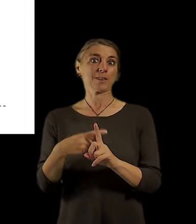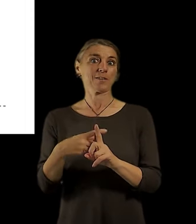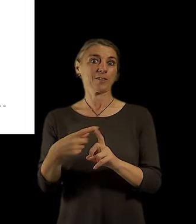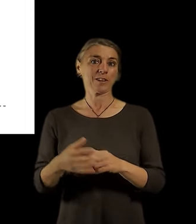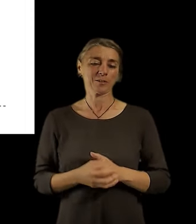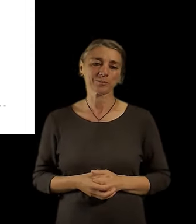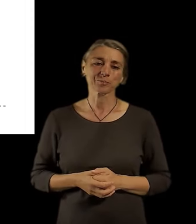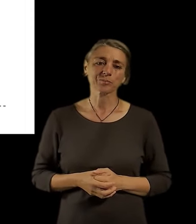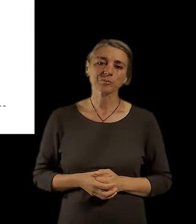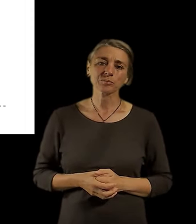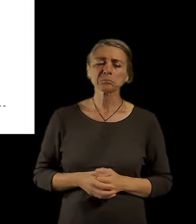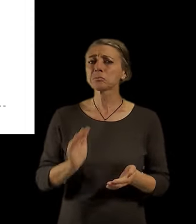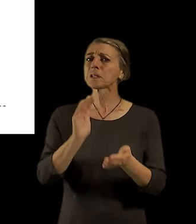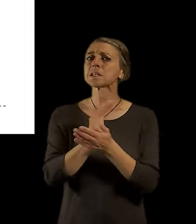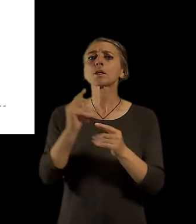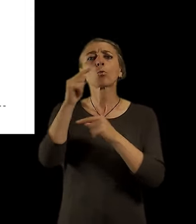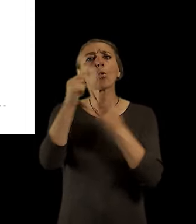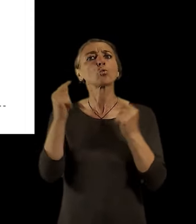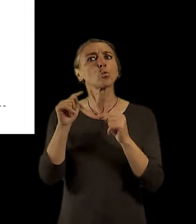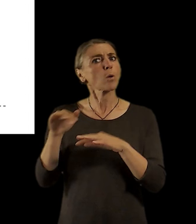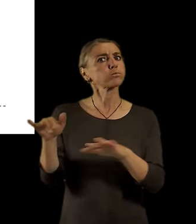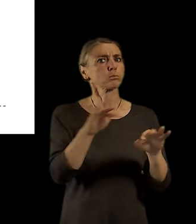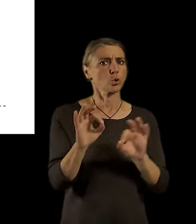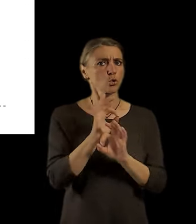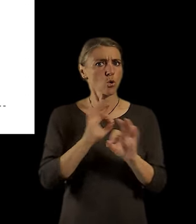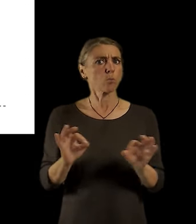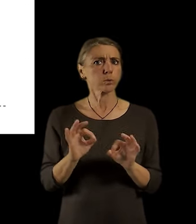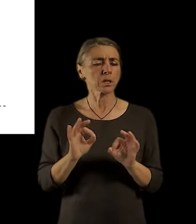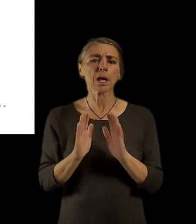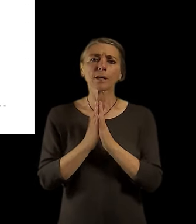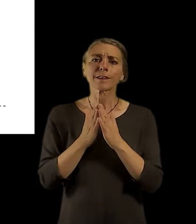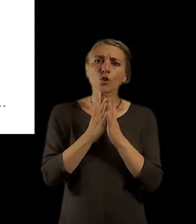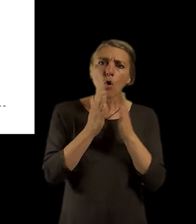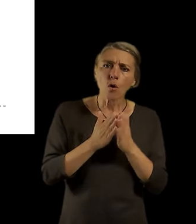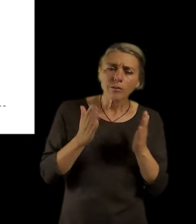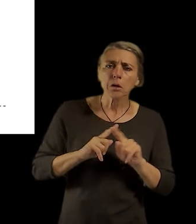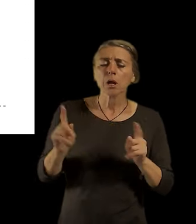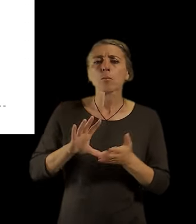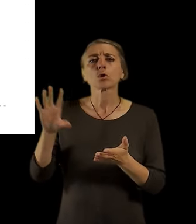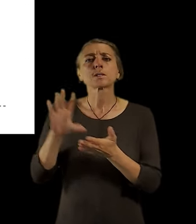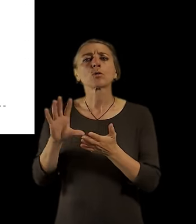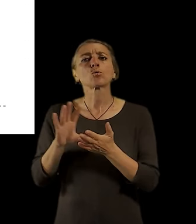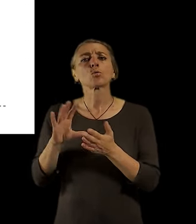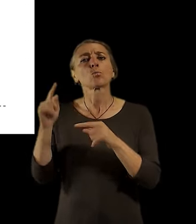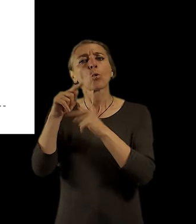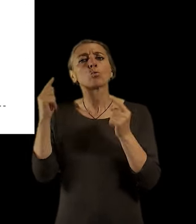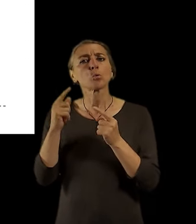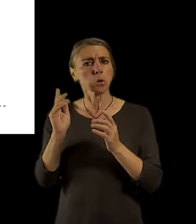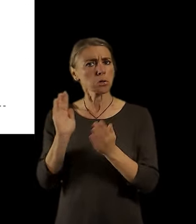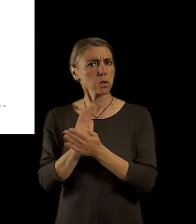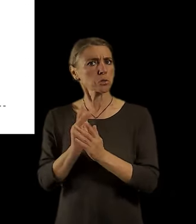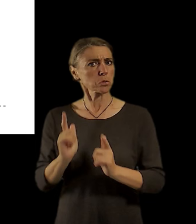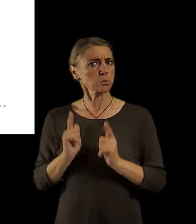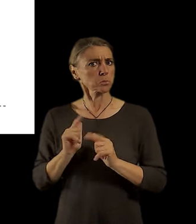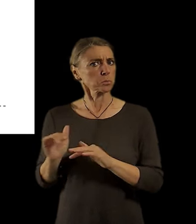lokální kultury je dobré. Dobrá vybavenost jak knihoven, tak kulturní komitních center. V celom městském